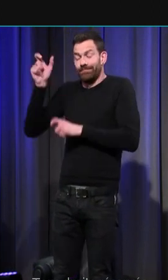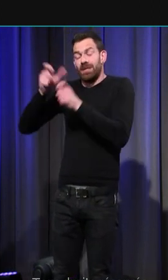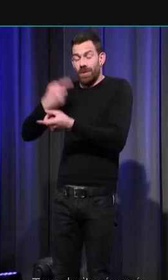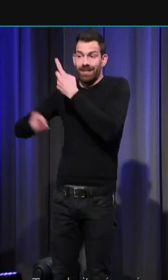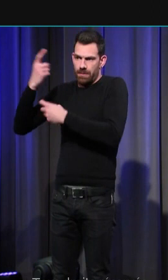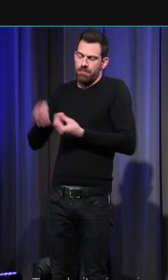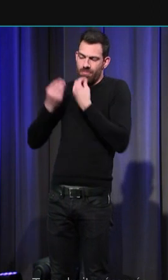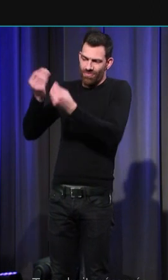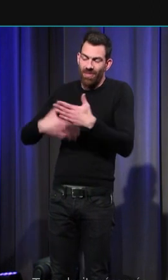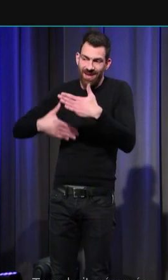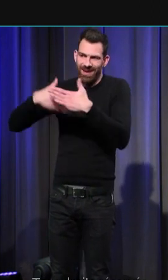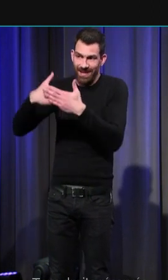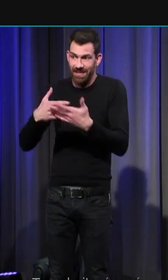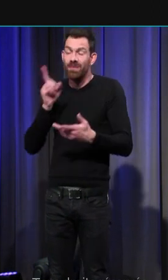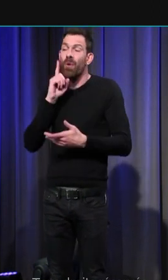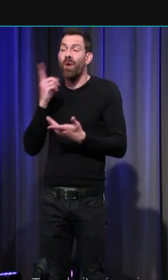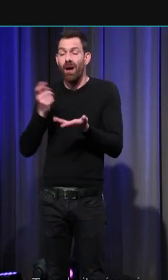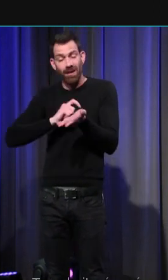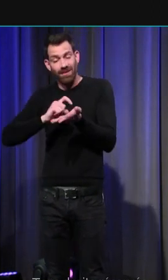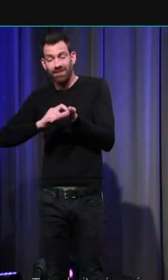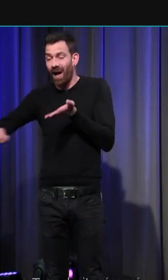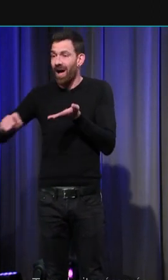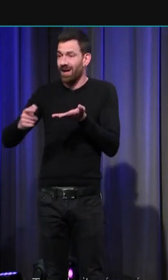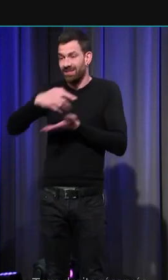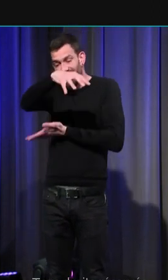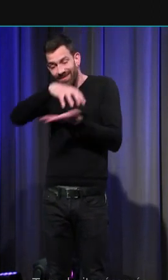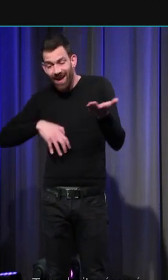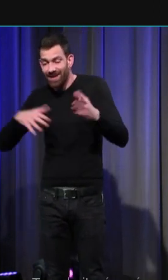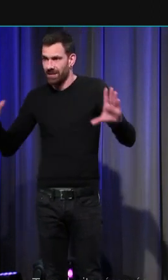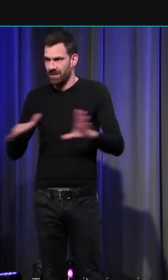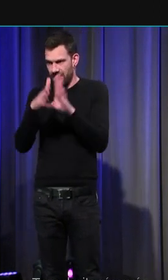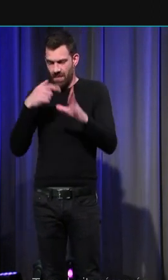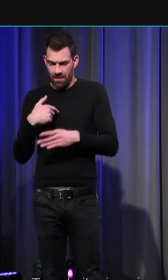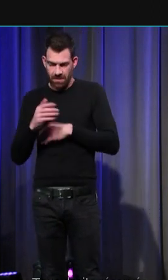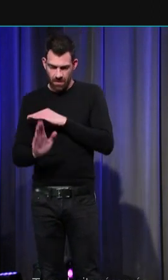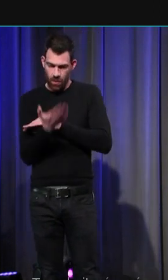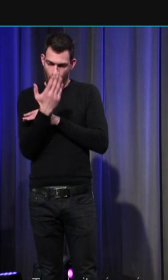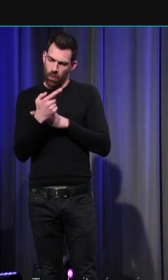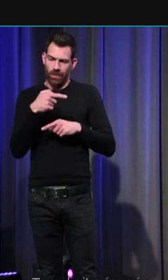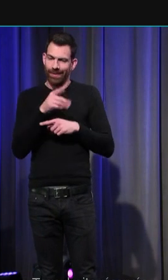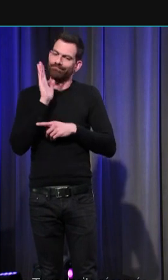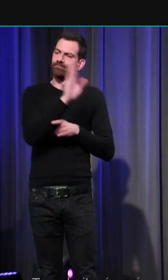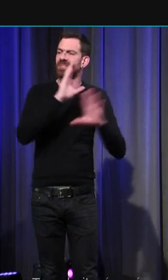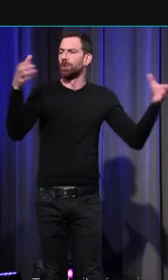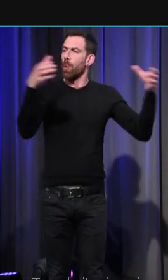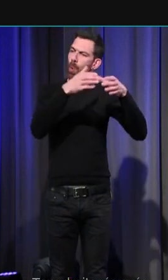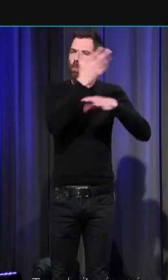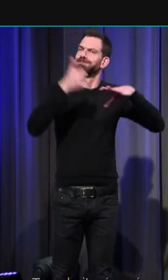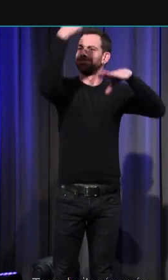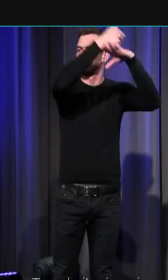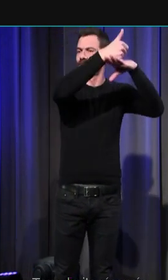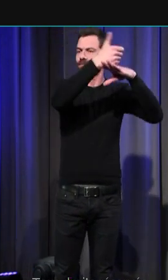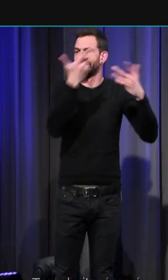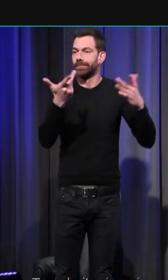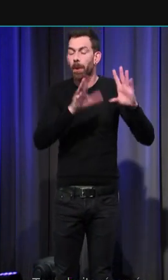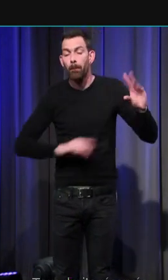ces sources textes et images ne lui laissent voir le plus souvent que les croyances bien sûr et pratiques de l'élite par définition les